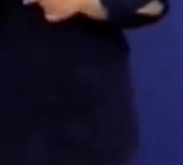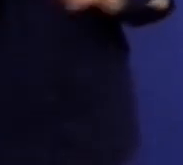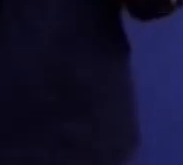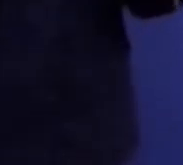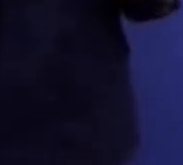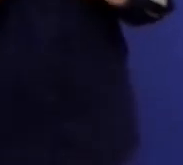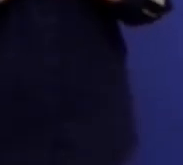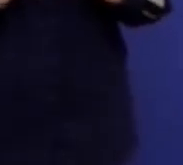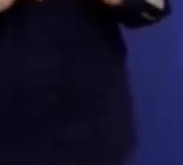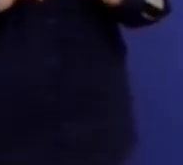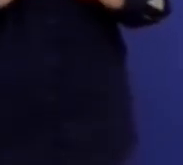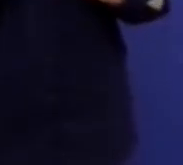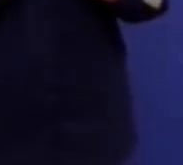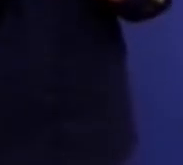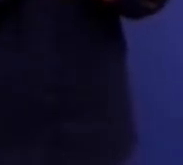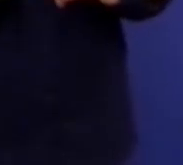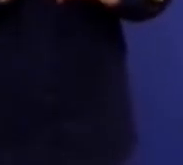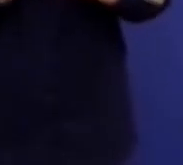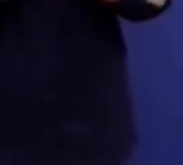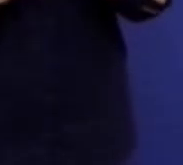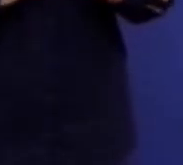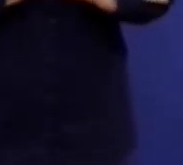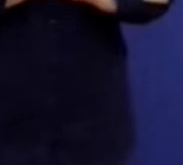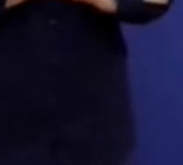потребують цього, які знаходяться в важкому стані.